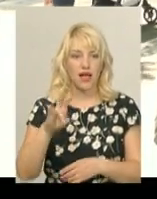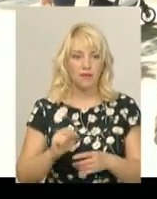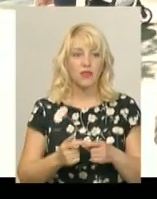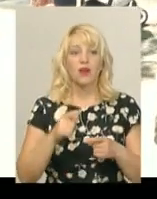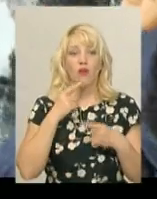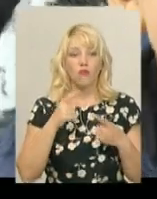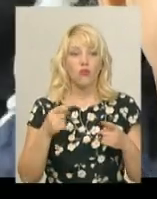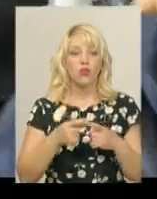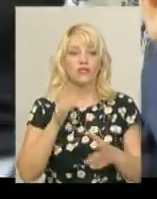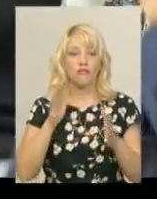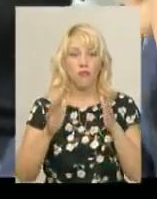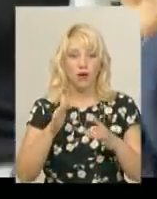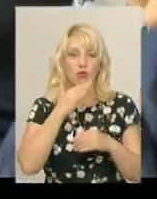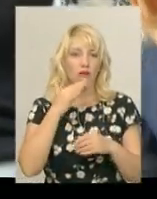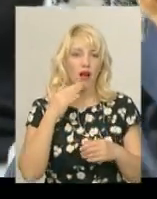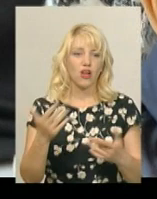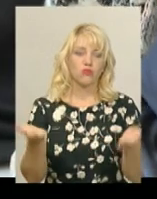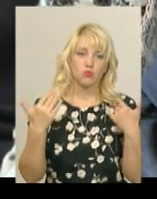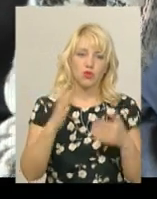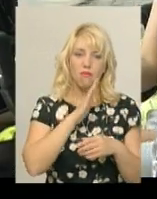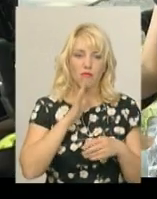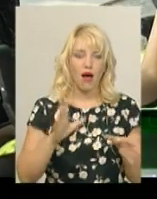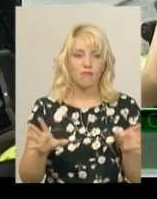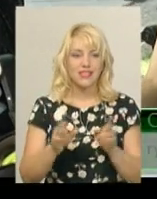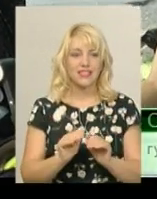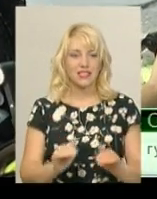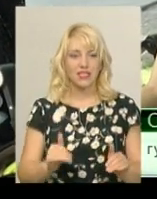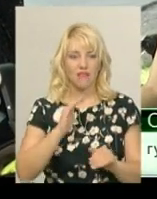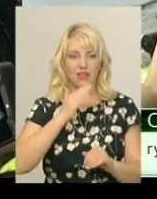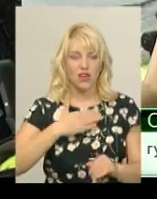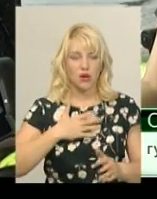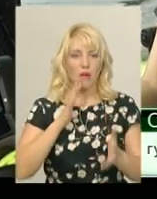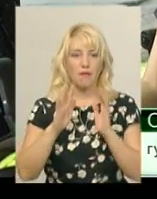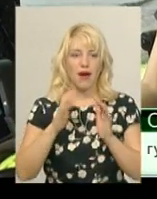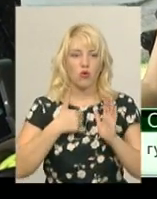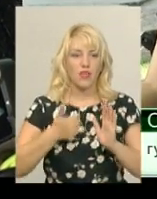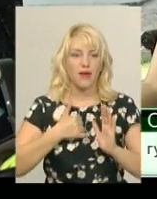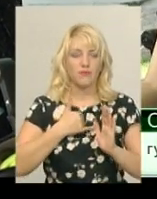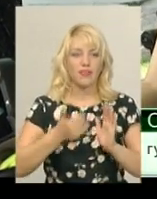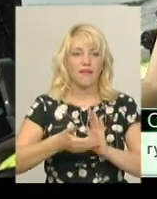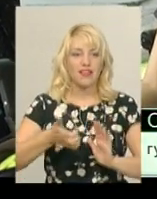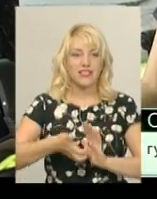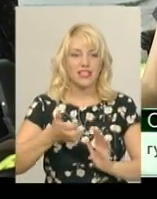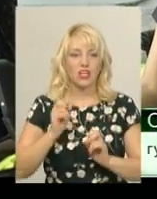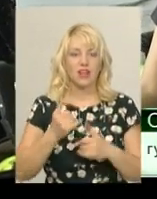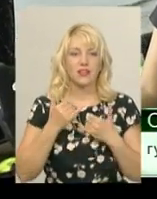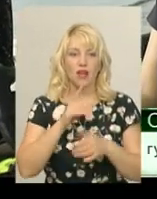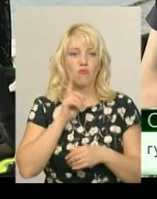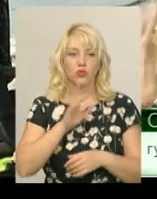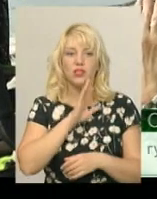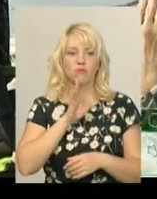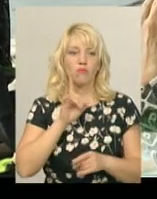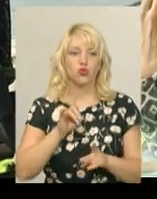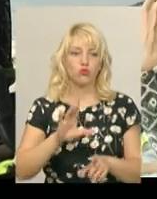Каже, тут щодня відпочиває багато мам із дітками. Нам в нашому парку не вистачає, як для молодих мам, щоб був